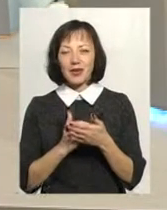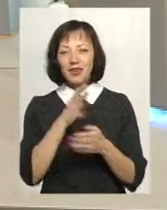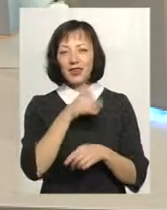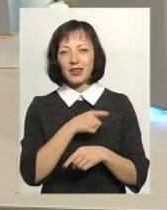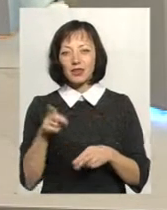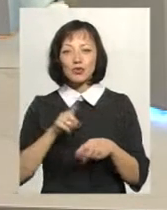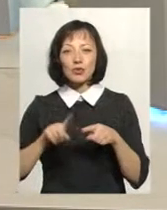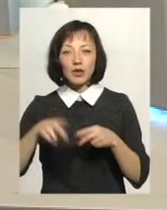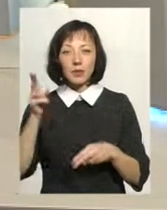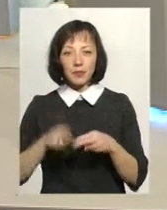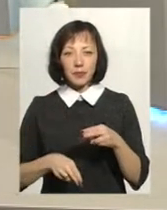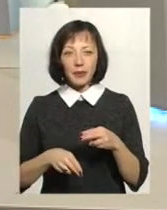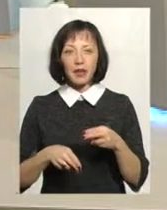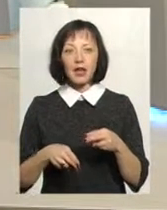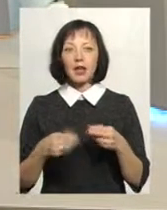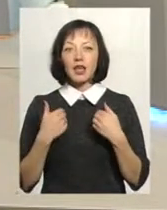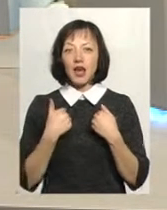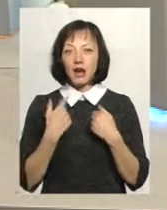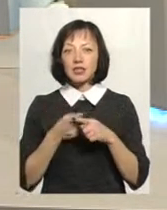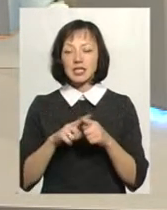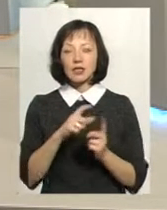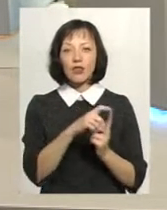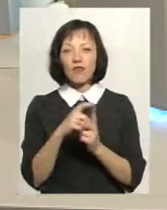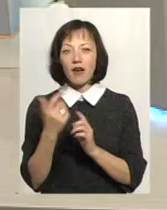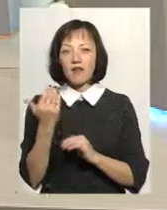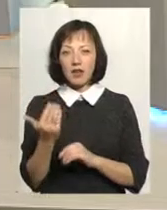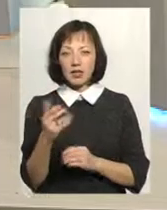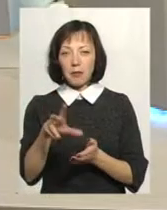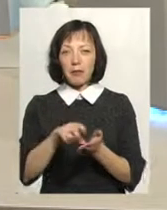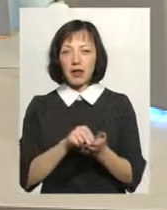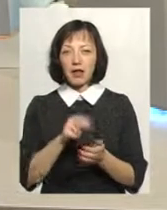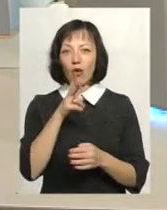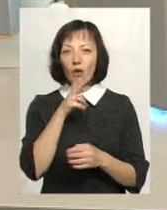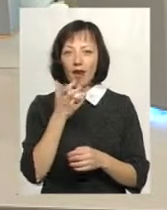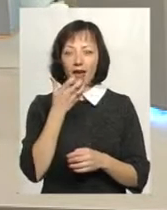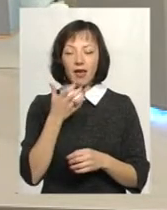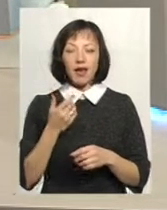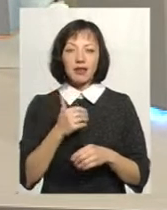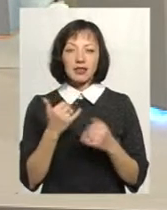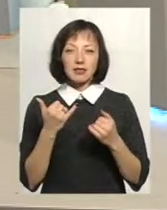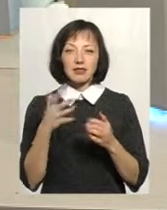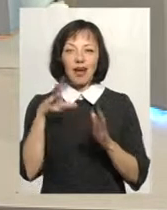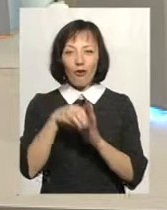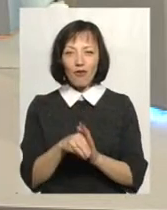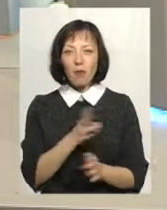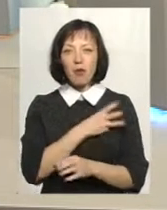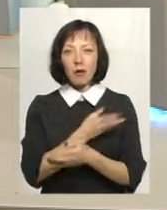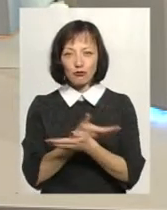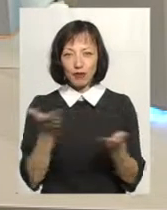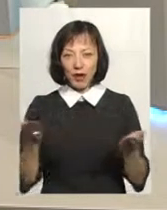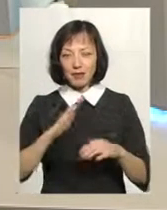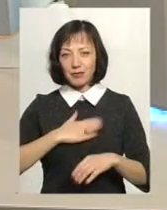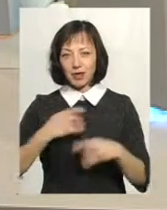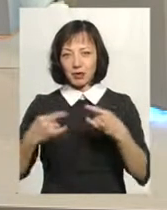передачі добігає кінця. І я оці слова ваші, приклади Кореї, зараховую як побажання нашим